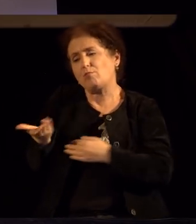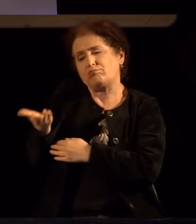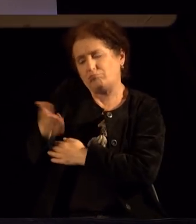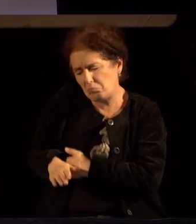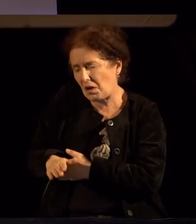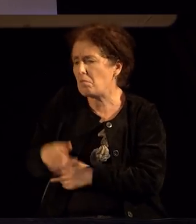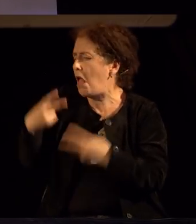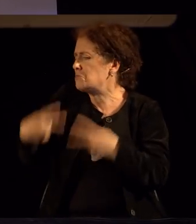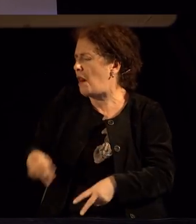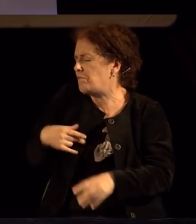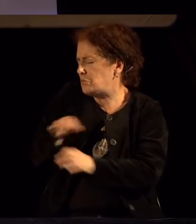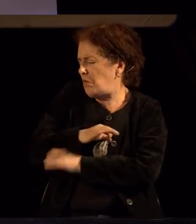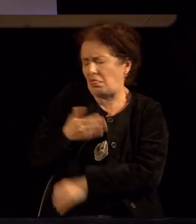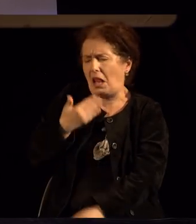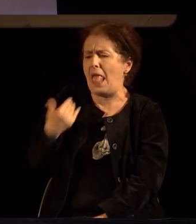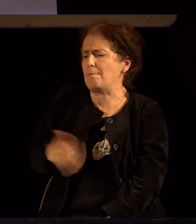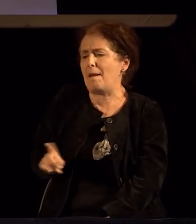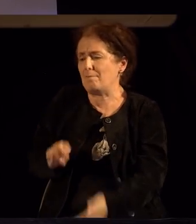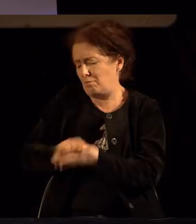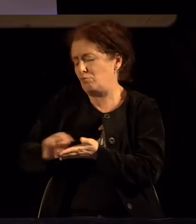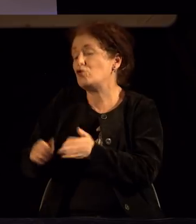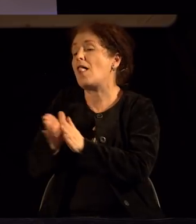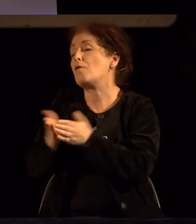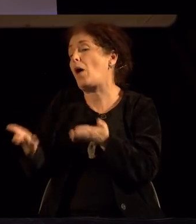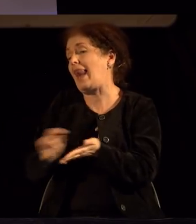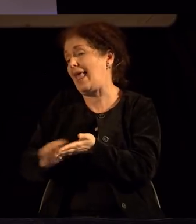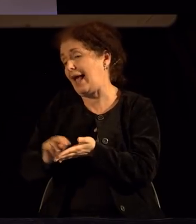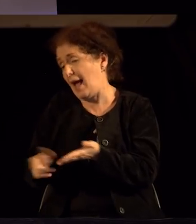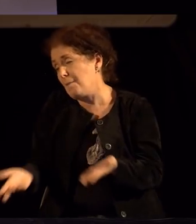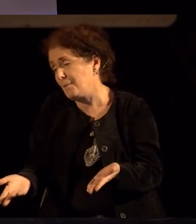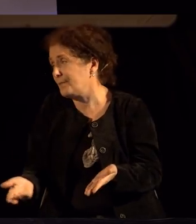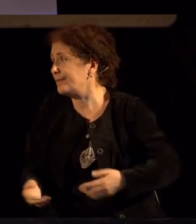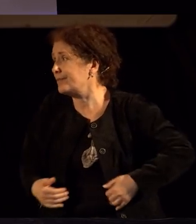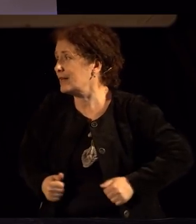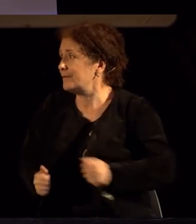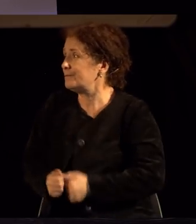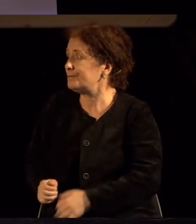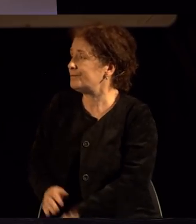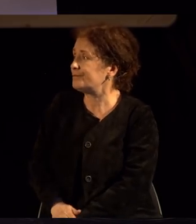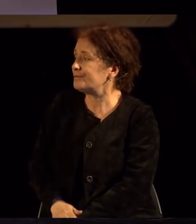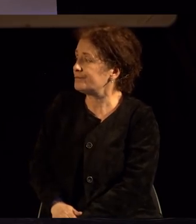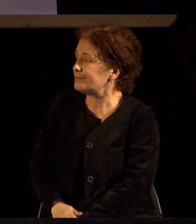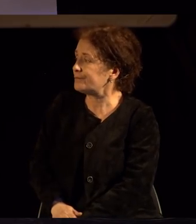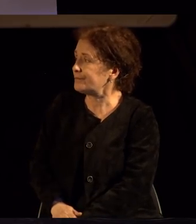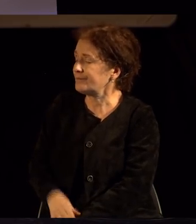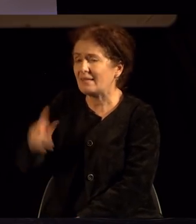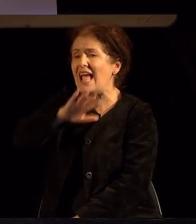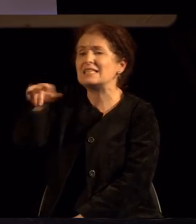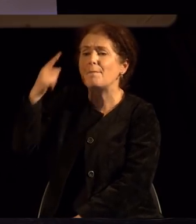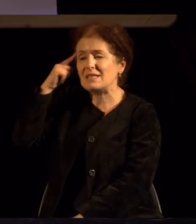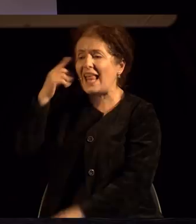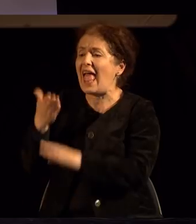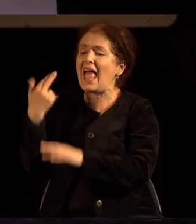страв од смрта. Ако веќе сме кај смрта, бидејќи цело време мислиме дека сексот е